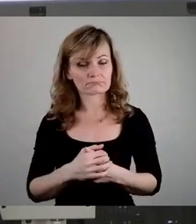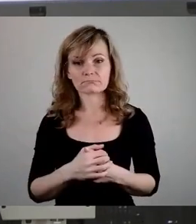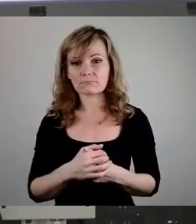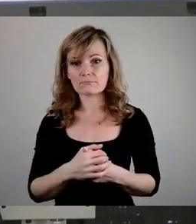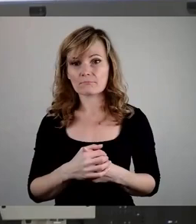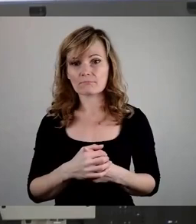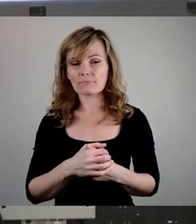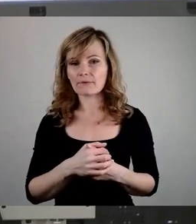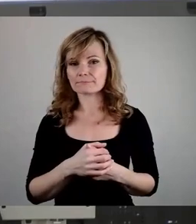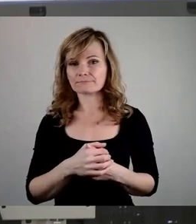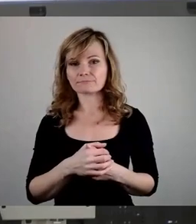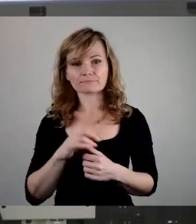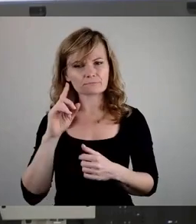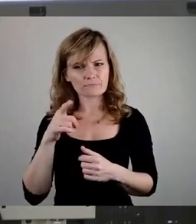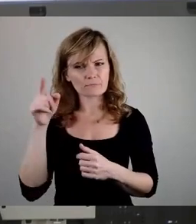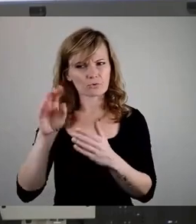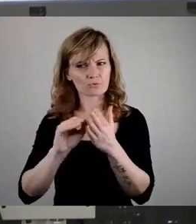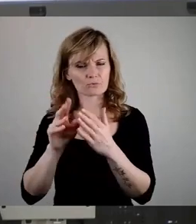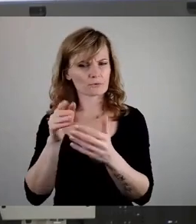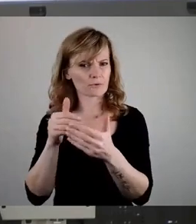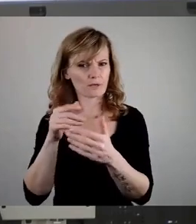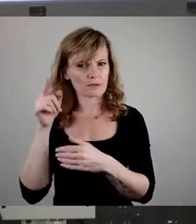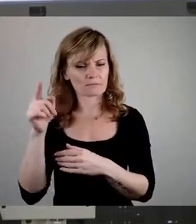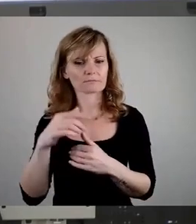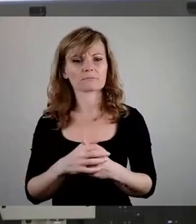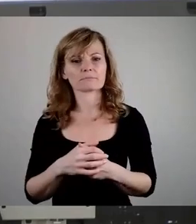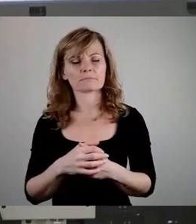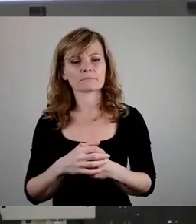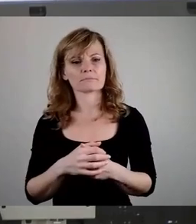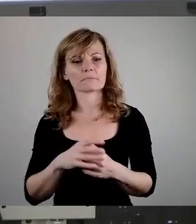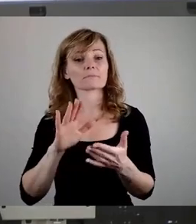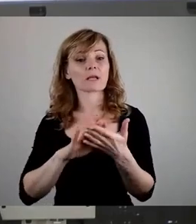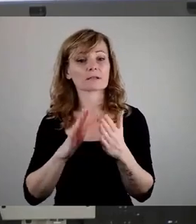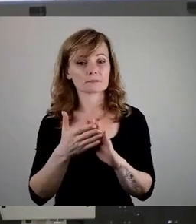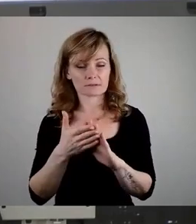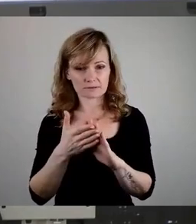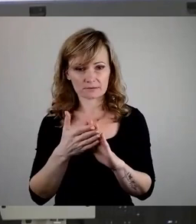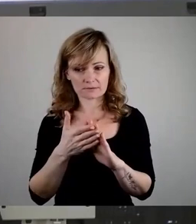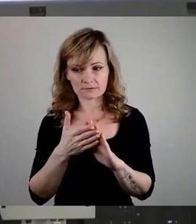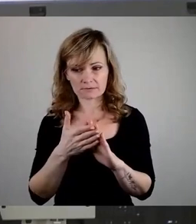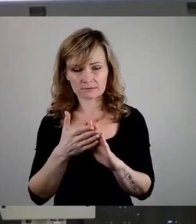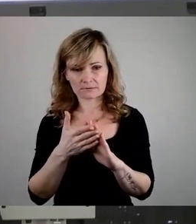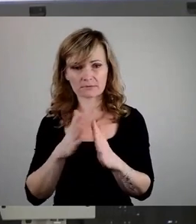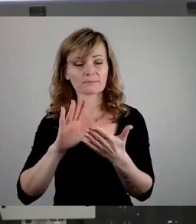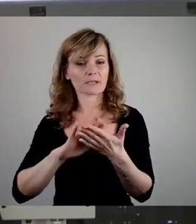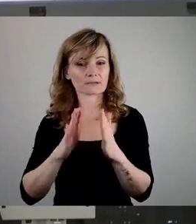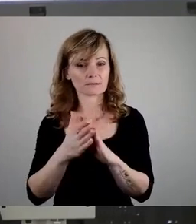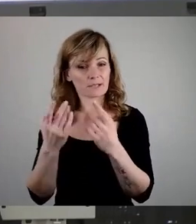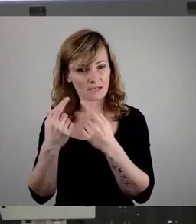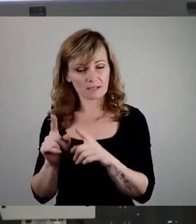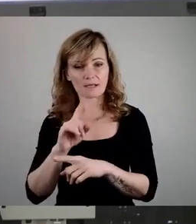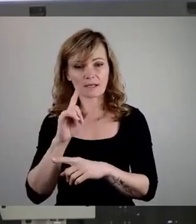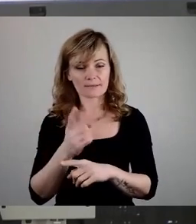Schule in der Nähe. Offensichtlich sind die Praxis, die Praxis ist eine andere als das, was als